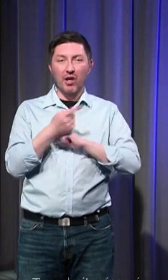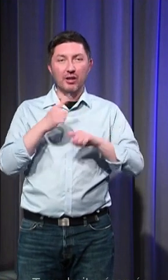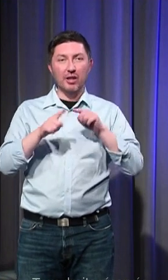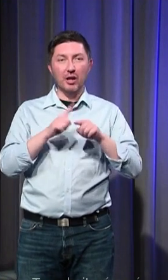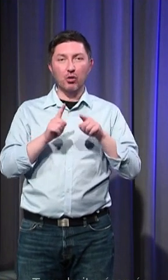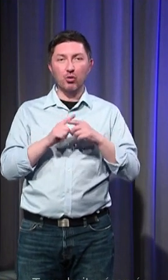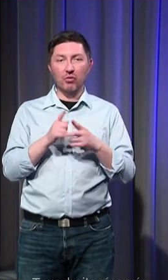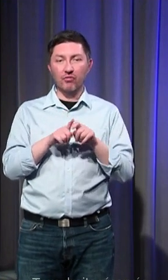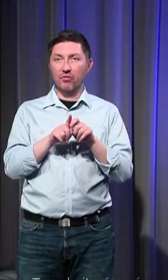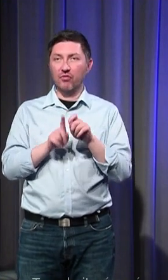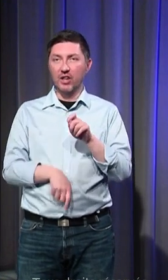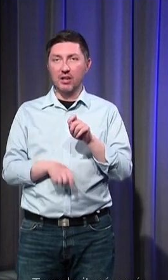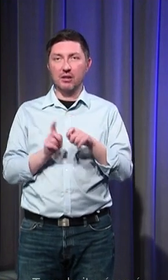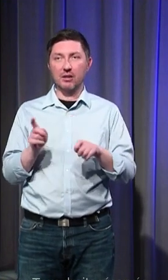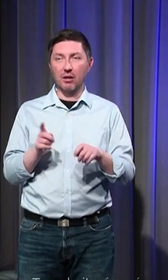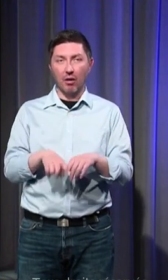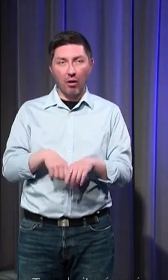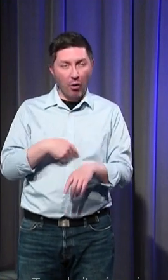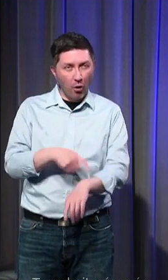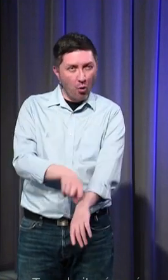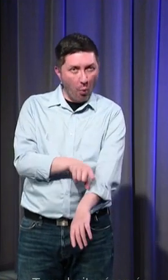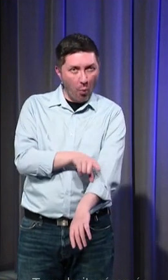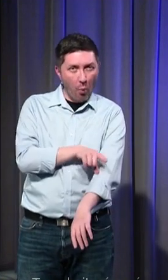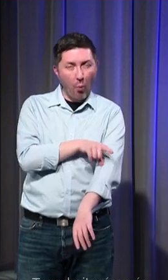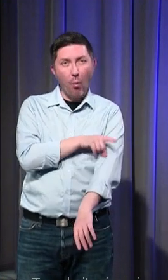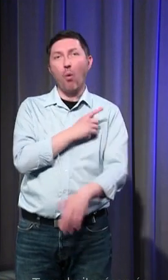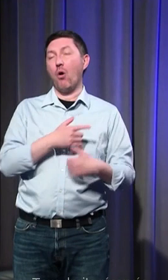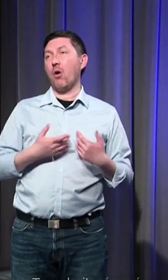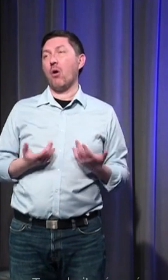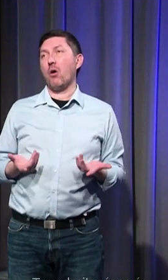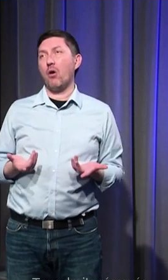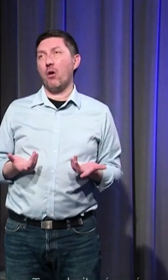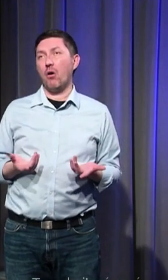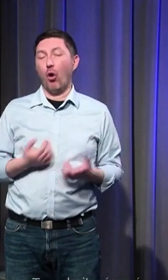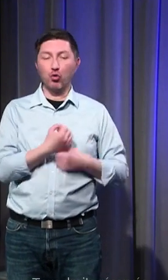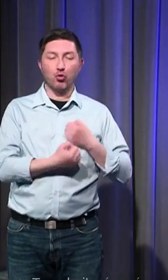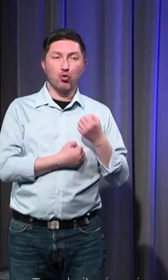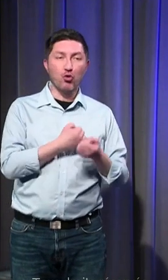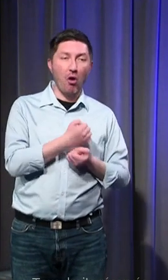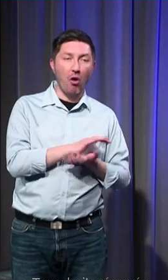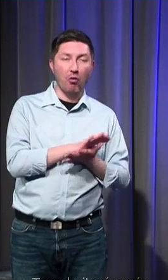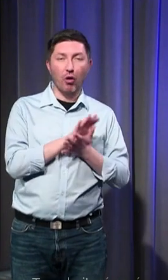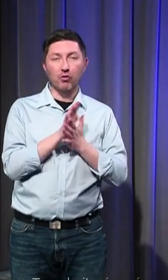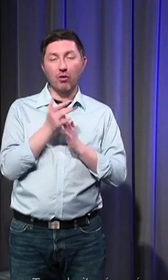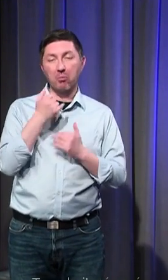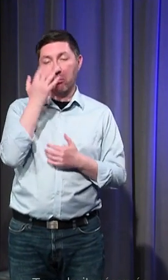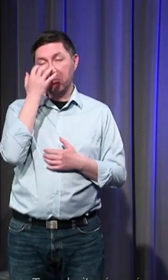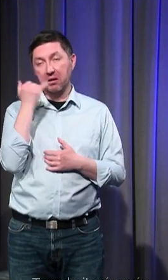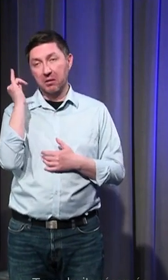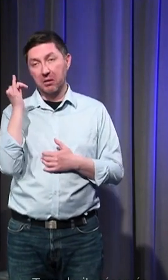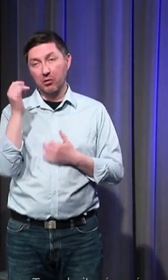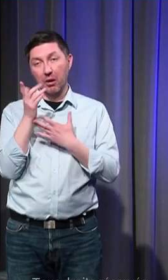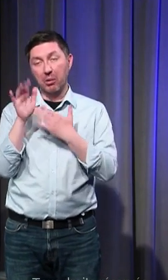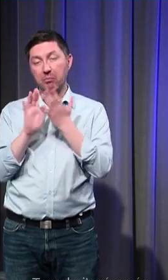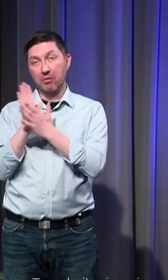la longueur et qu'on passe de la douleur à la mélancolie de la mélancolie à ce que nous on appellerait la